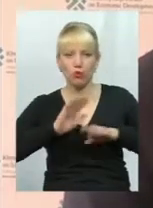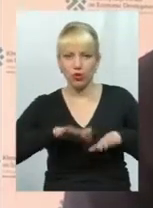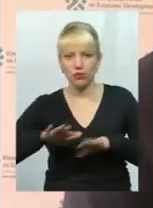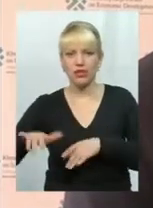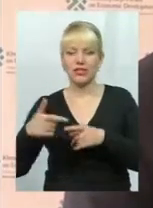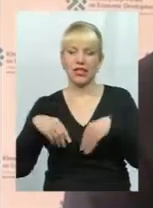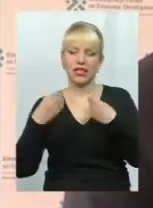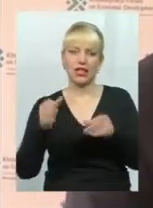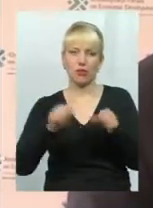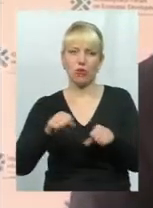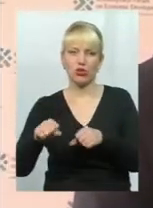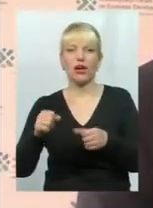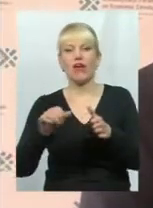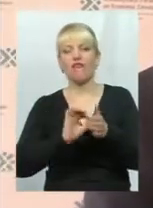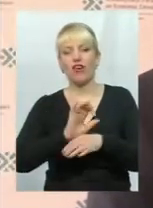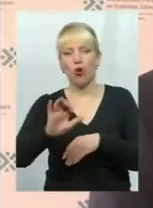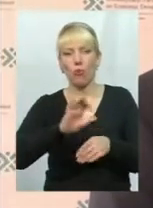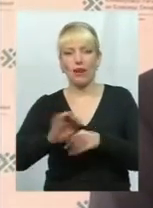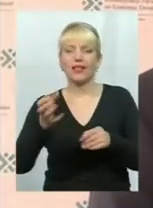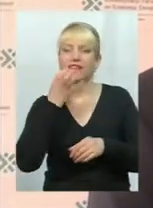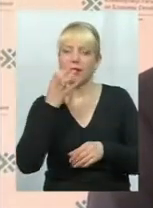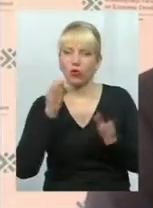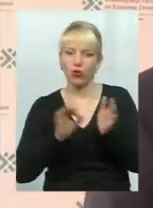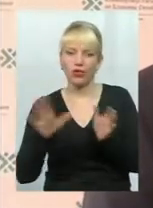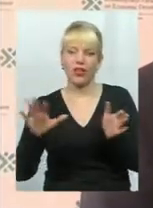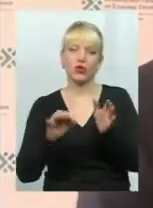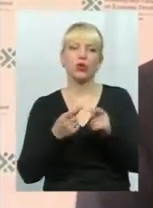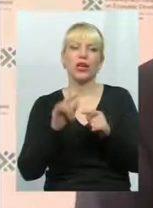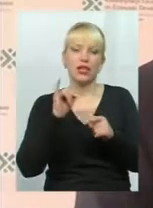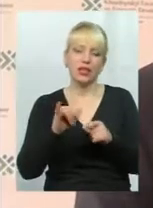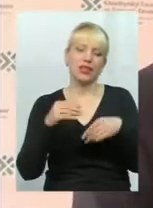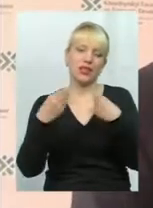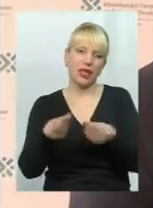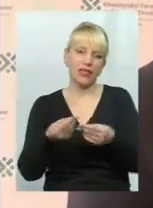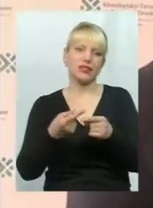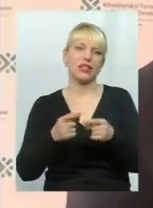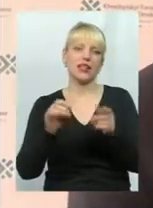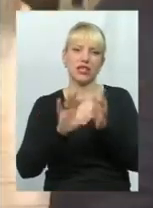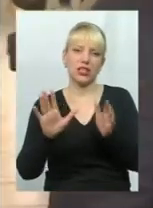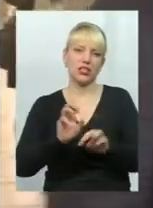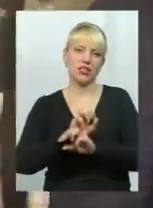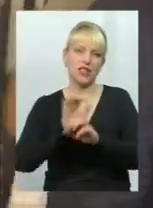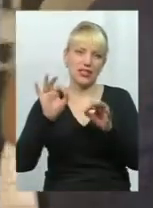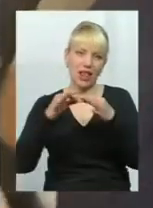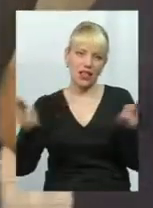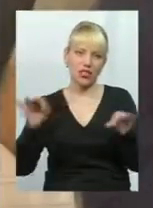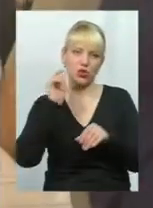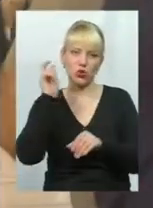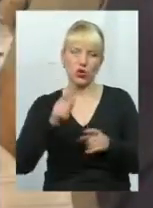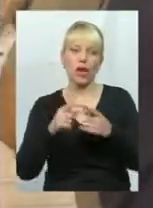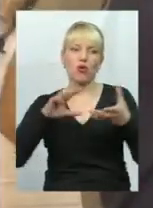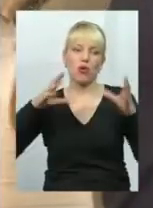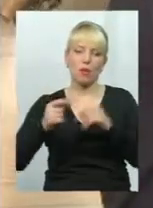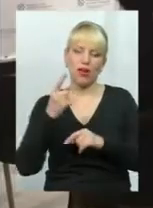виробляти, генерувати теплову енергію, електричну енергію і таким чином забезпечити енергетичну незалежність країни. Про результати першого